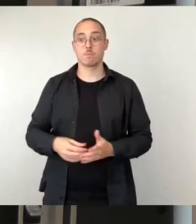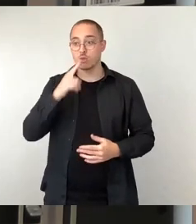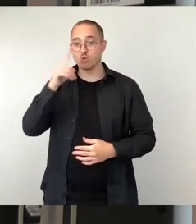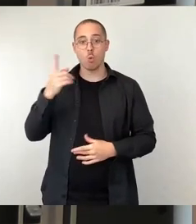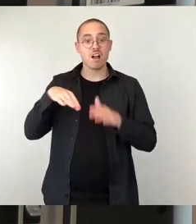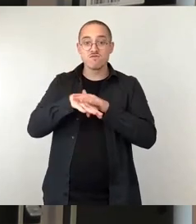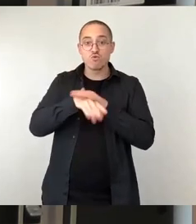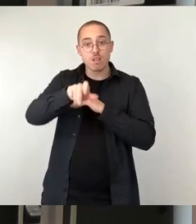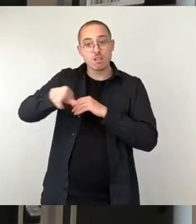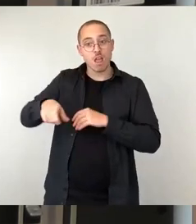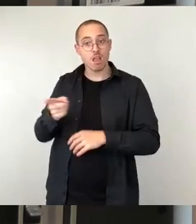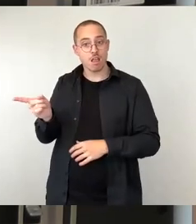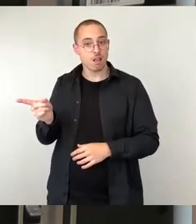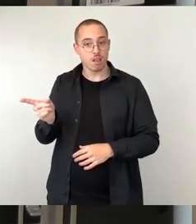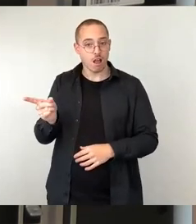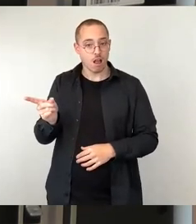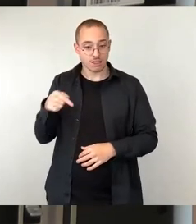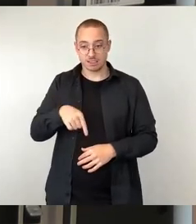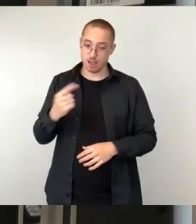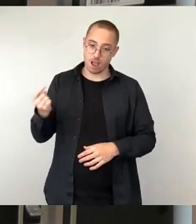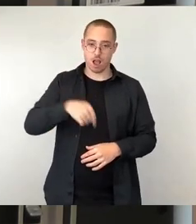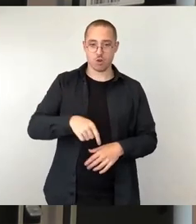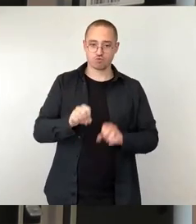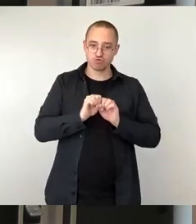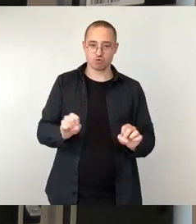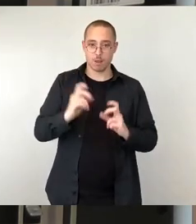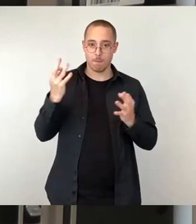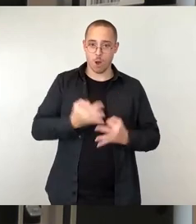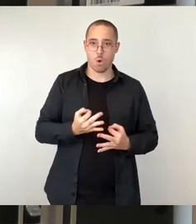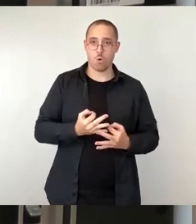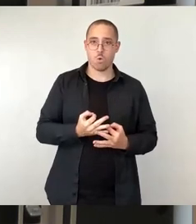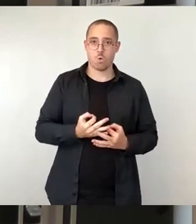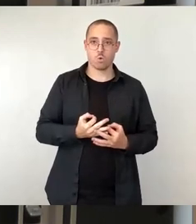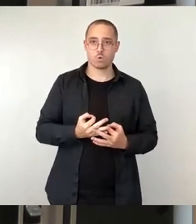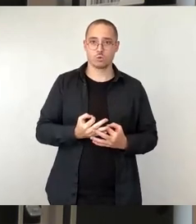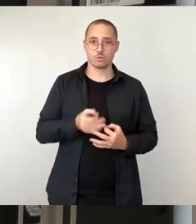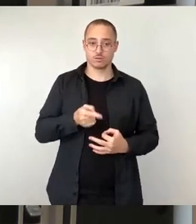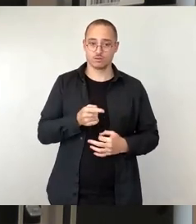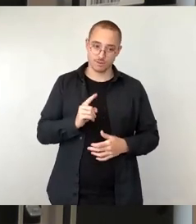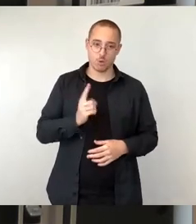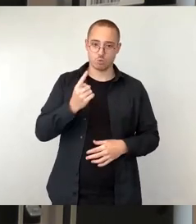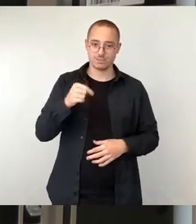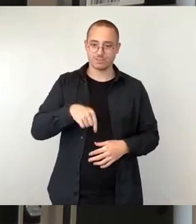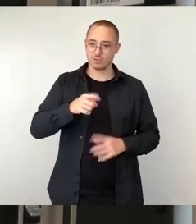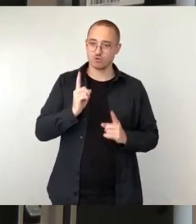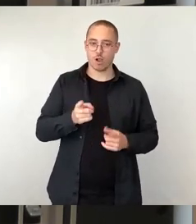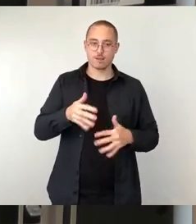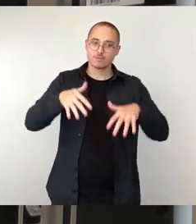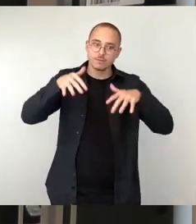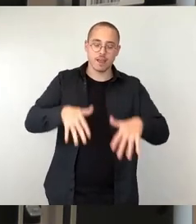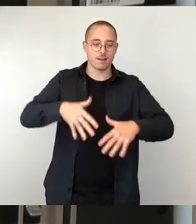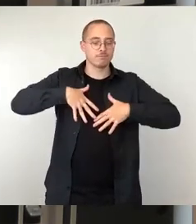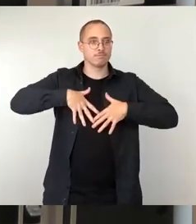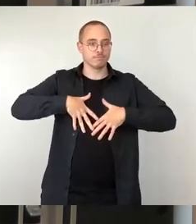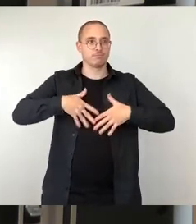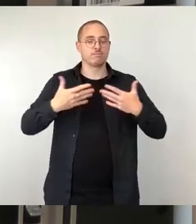hierher kommen, die hier Schutz suchen und die auch hier ankommen sollen, sondern mit Integration sind